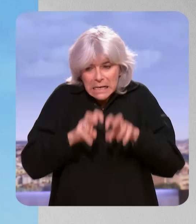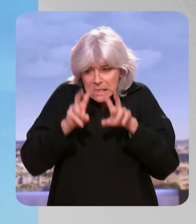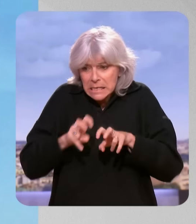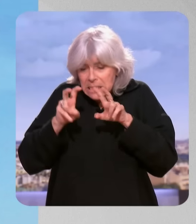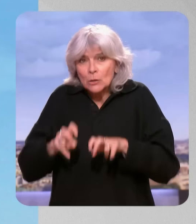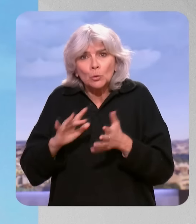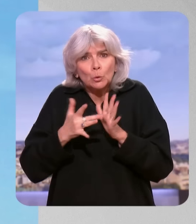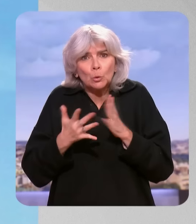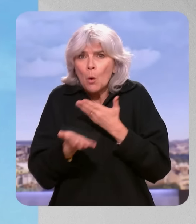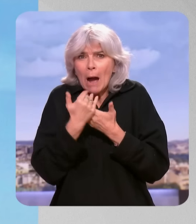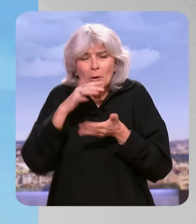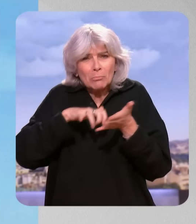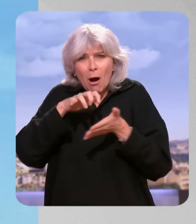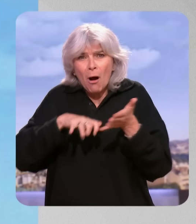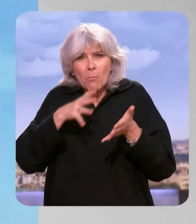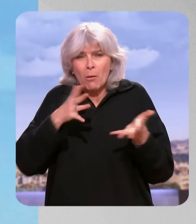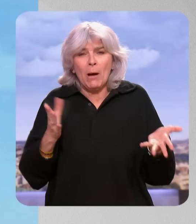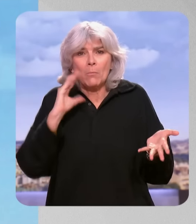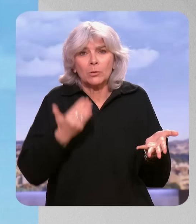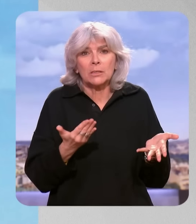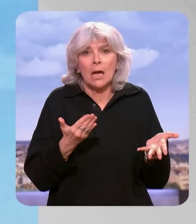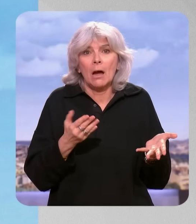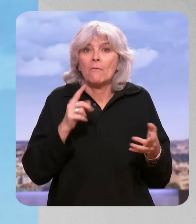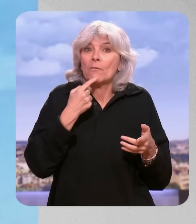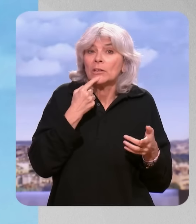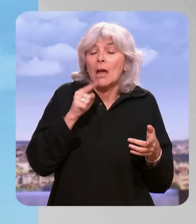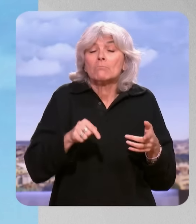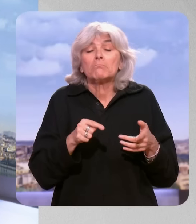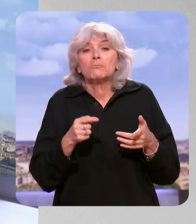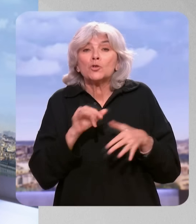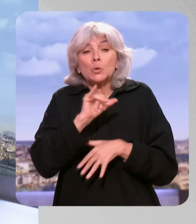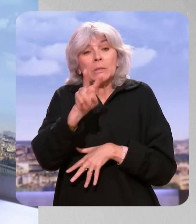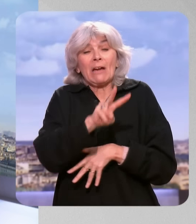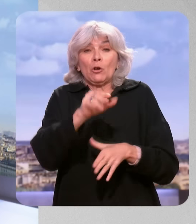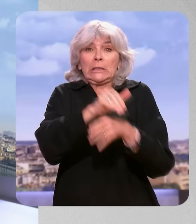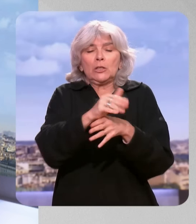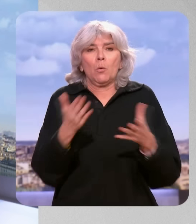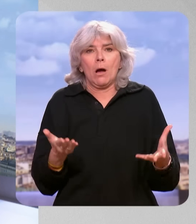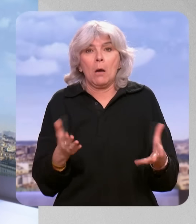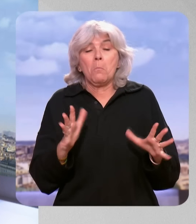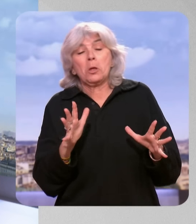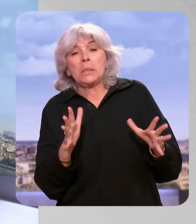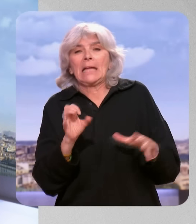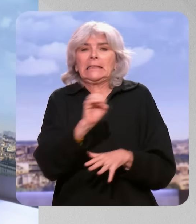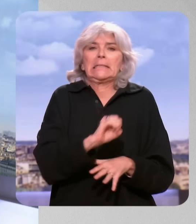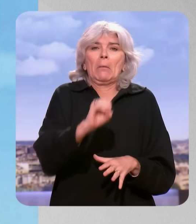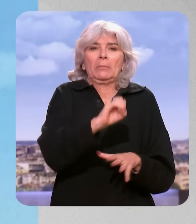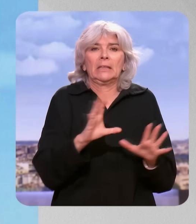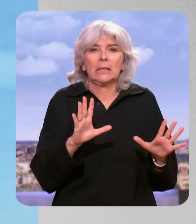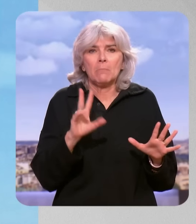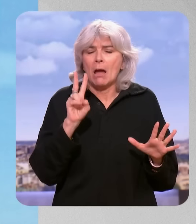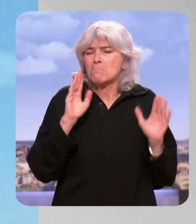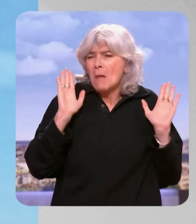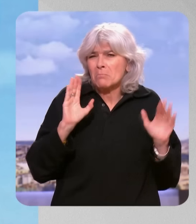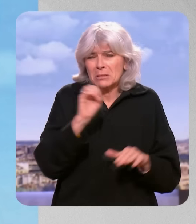autant d'amendements dans les délais impartis. C'est-à-dire, théoriquement, jusqu'à vendredi soir, peut-être samedi, mais même